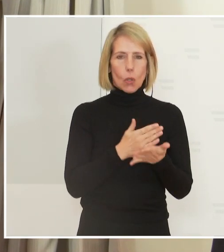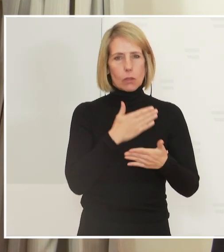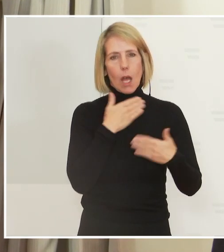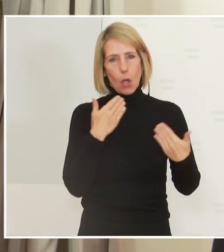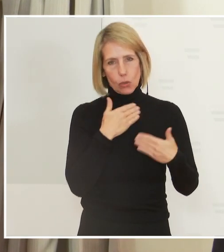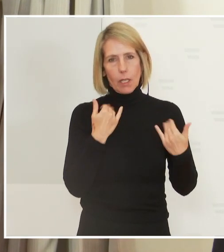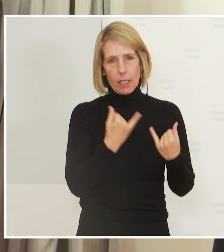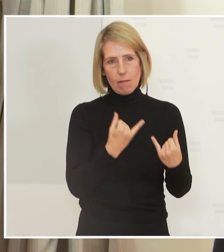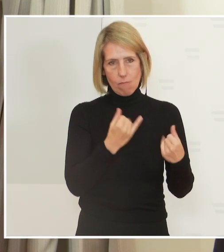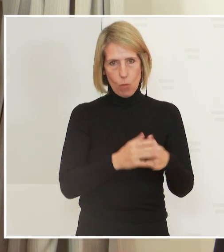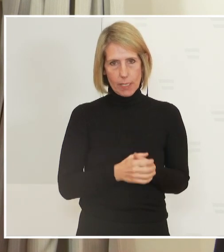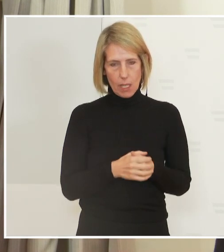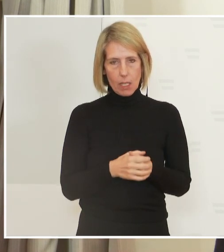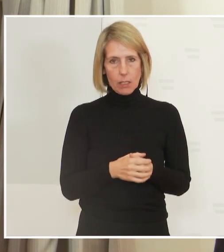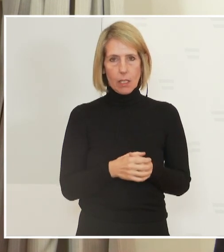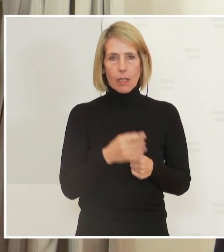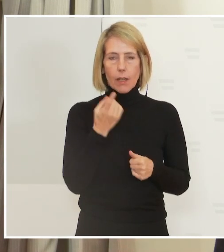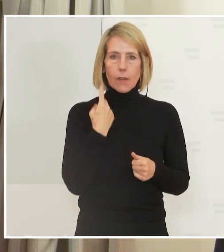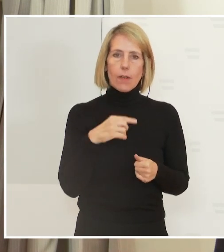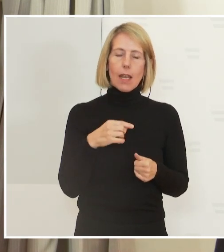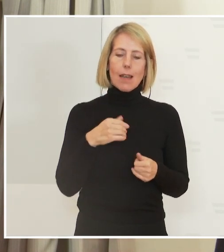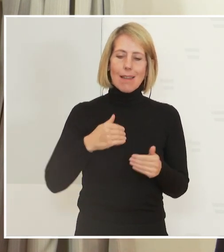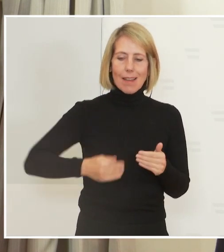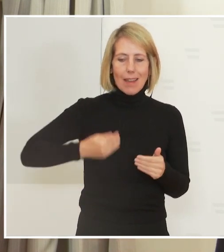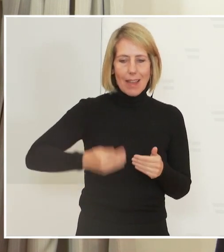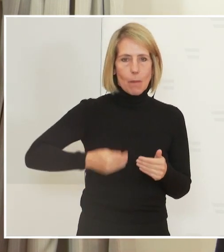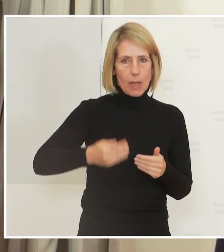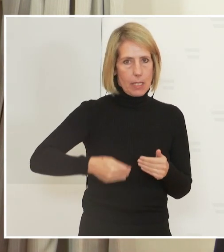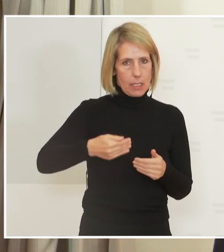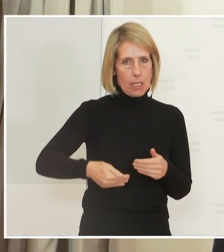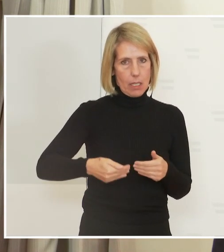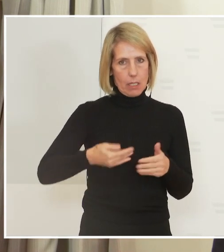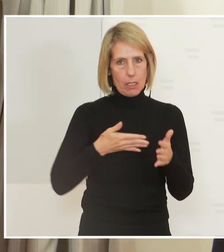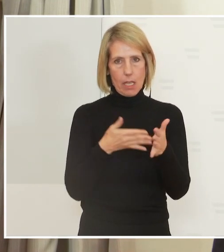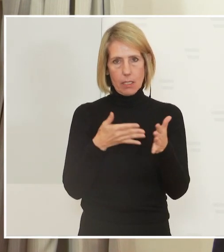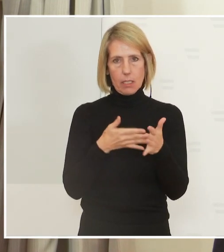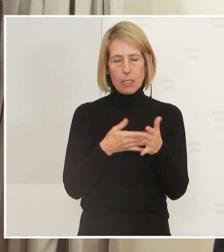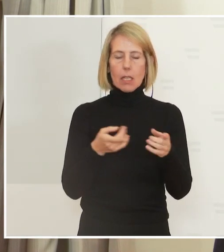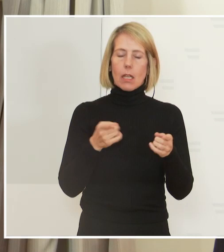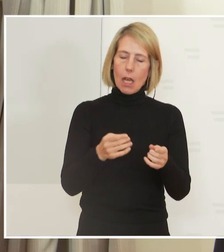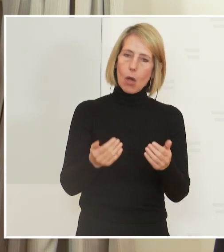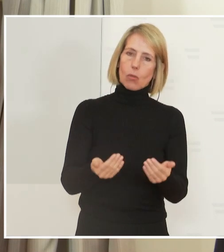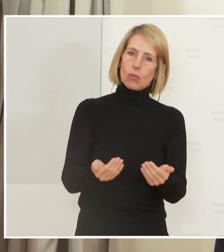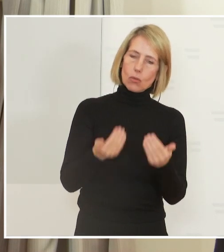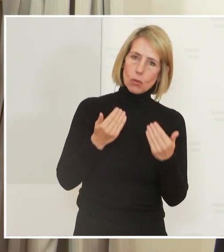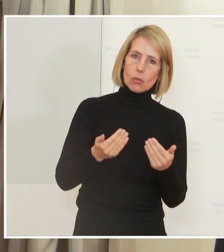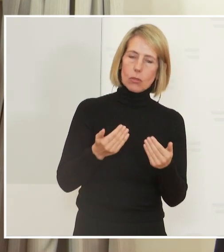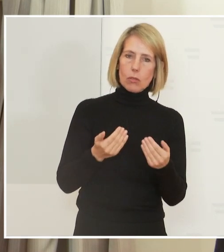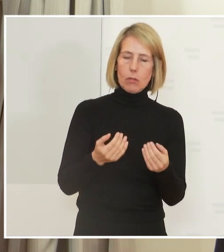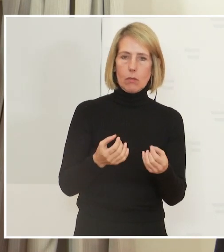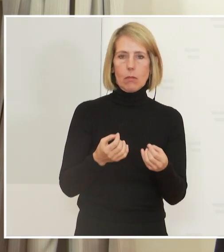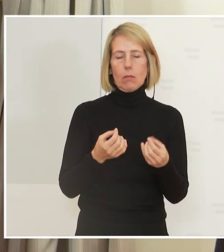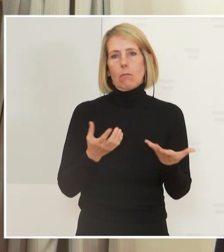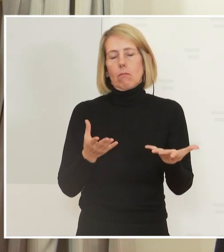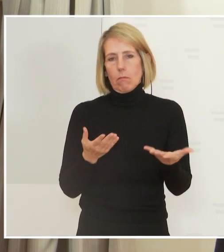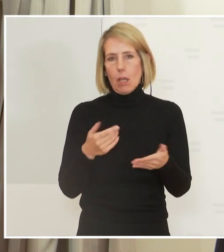ist, weil ja das regelmäßige Testen auch schützt davor, mit dem Virus in die